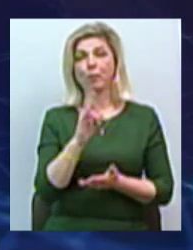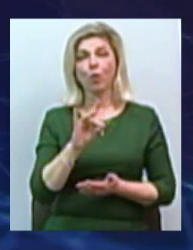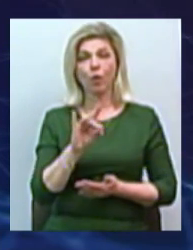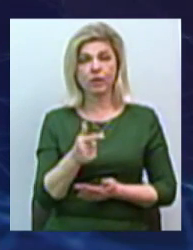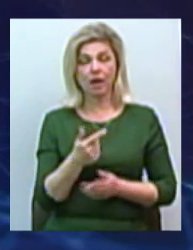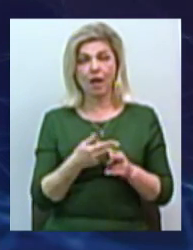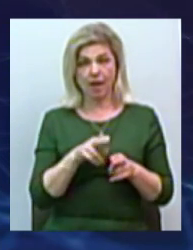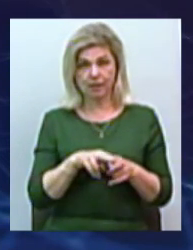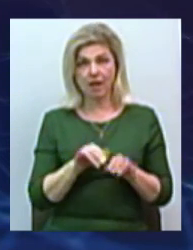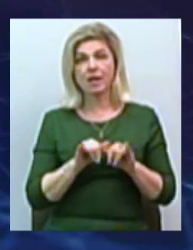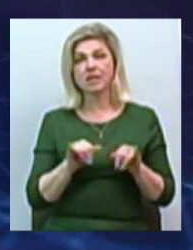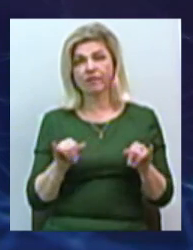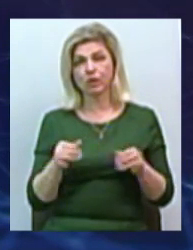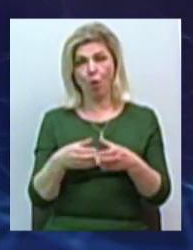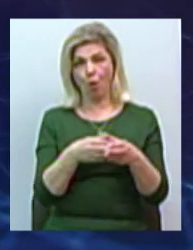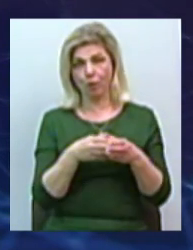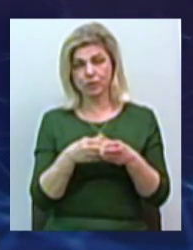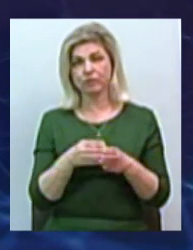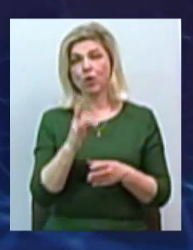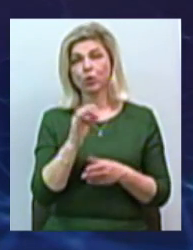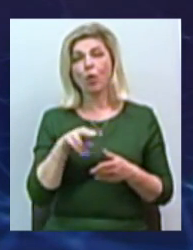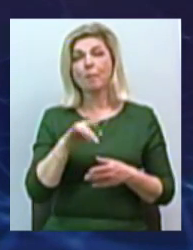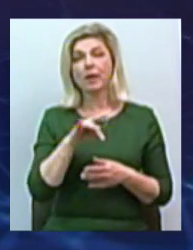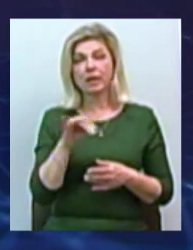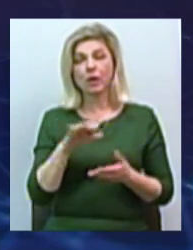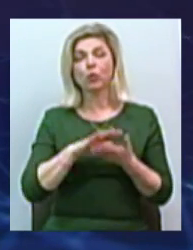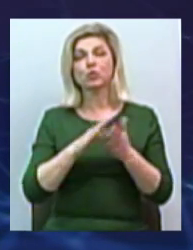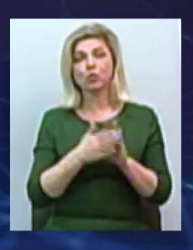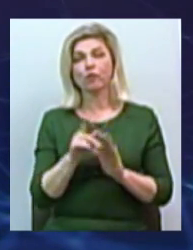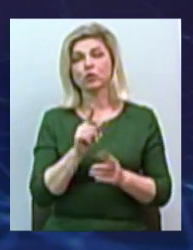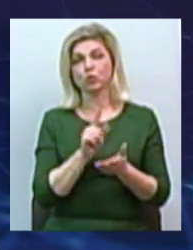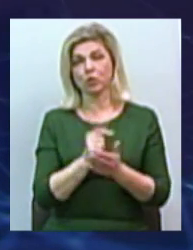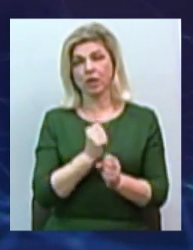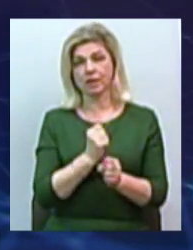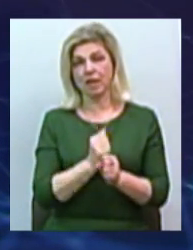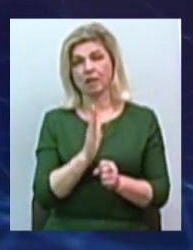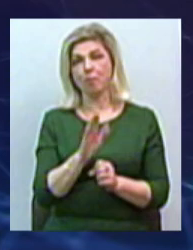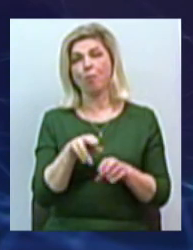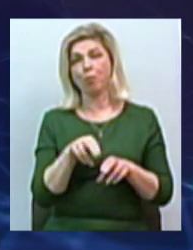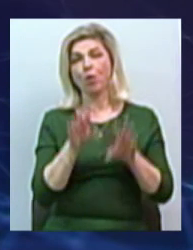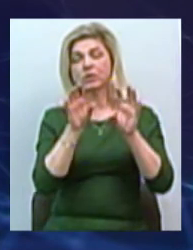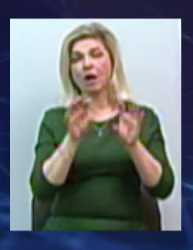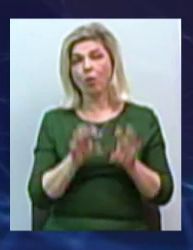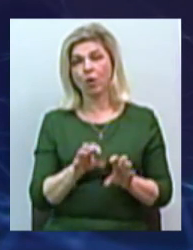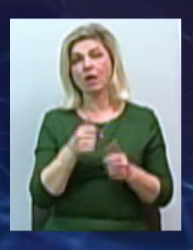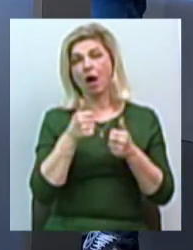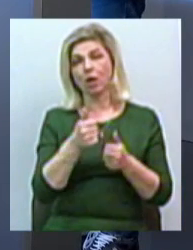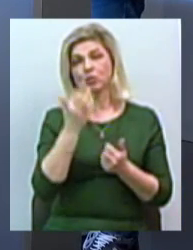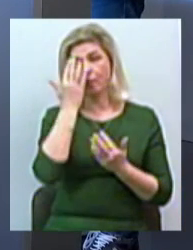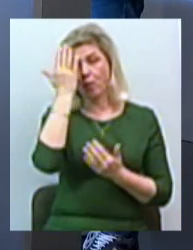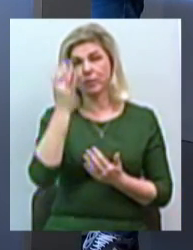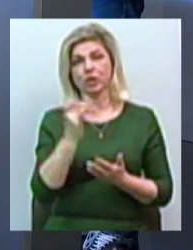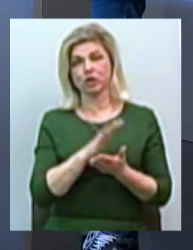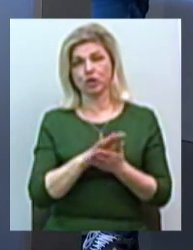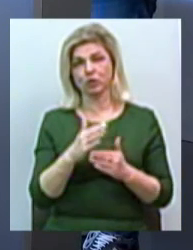це розвиття обществу. Ну, тільки при слові того, що воно має робитися, дійсно, в рамках закона, з хорошими помислями і чистими руками.